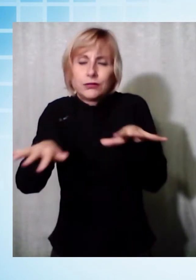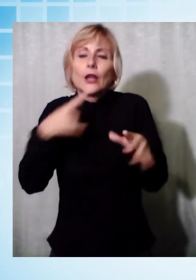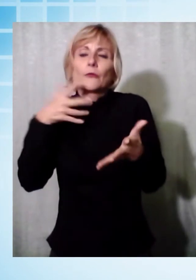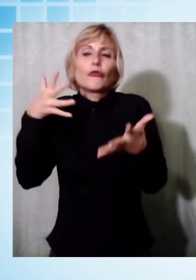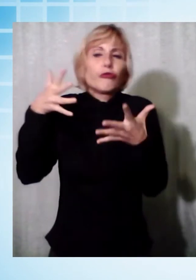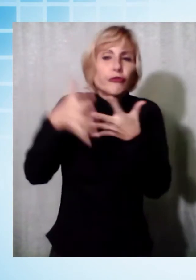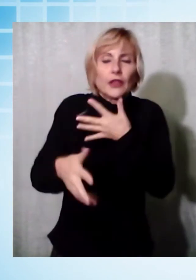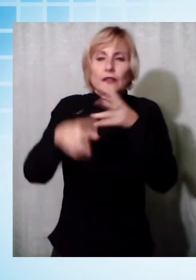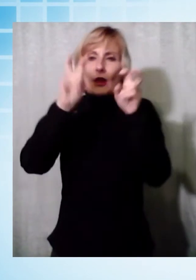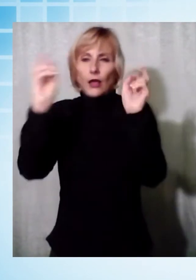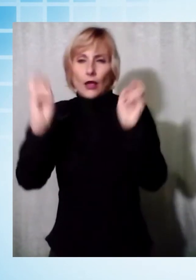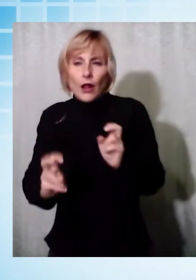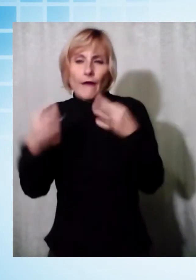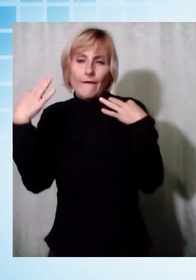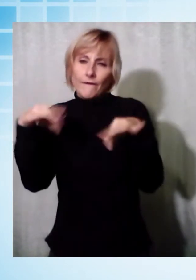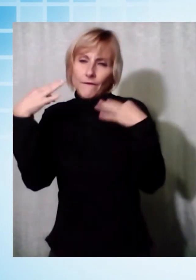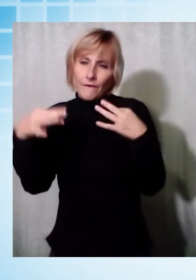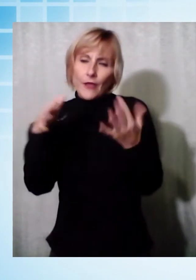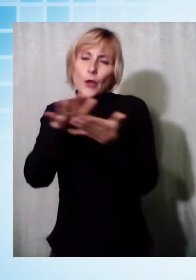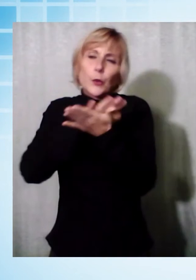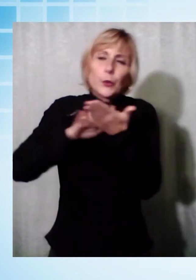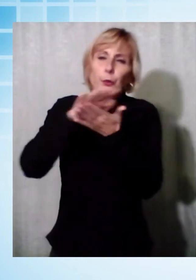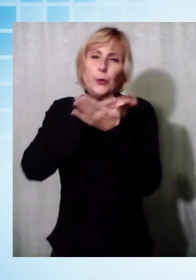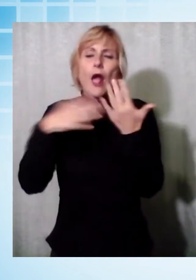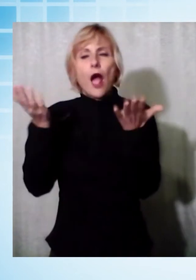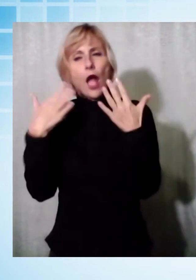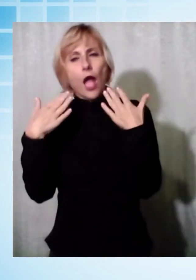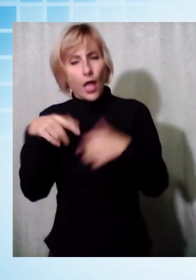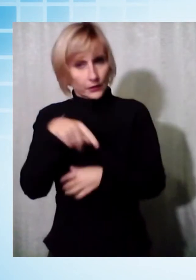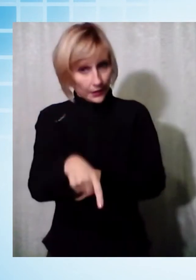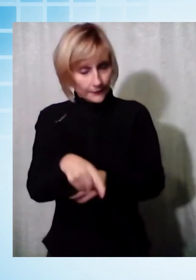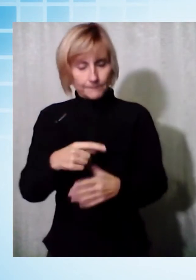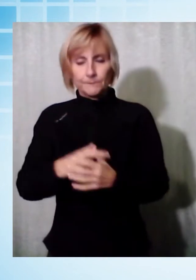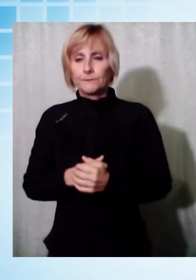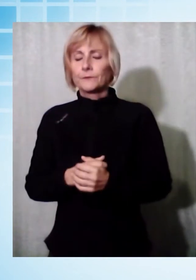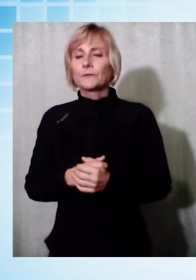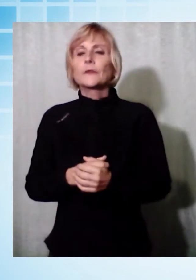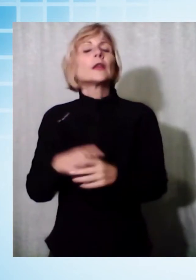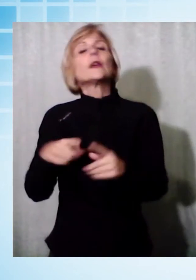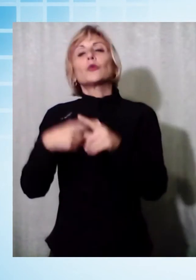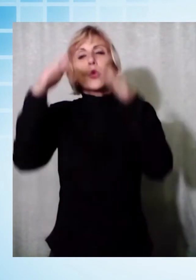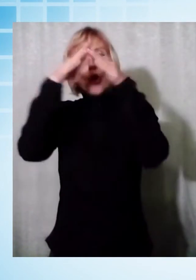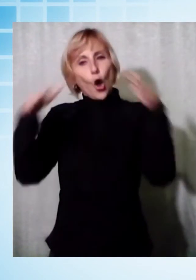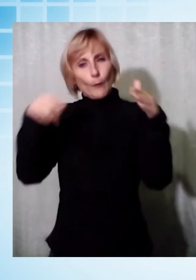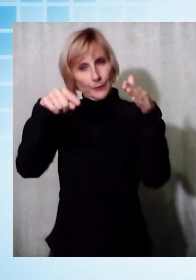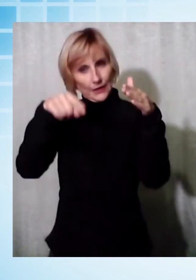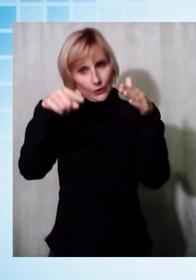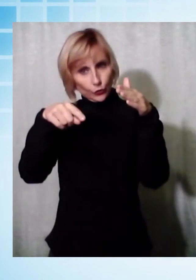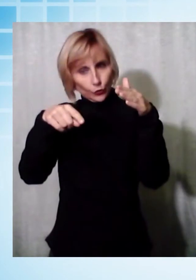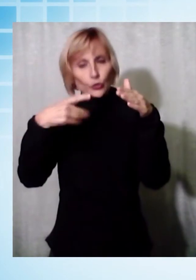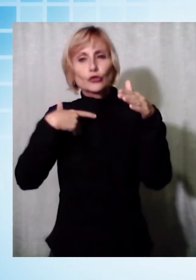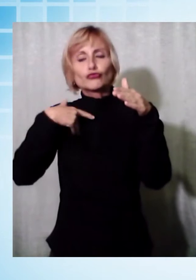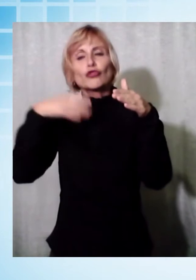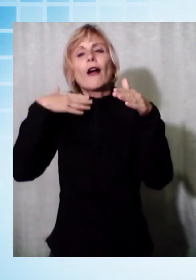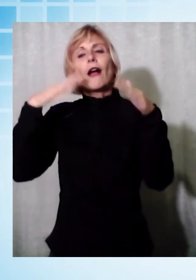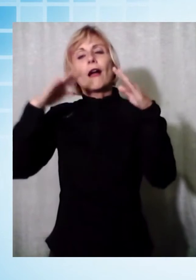efficaci su virus, batteri, polveri fini e particolato. Sulla copertura della scuola sarà predisposto un impianto fotovoltaico